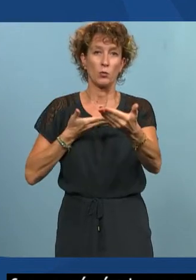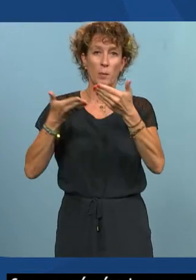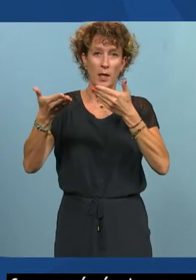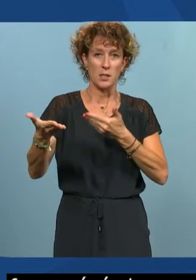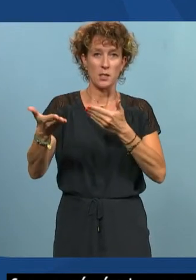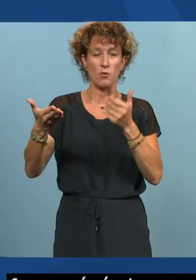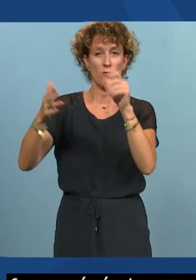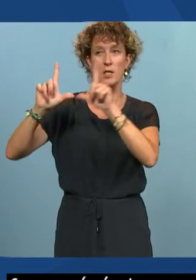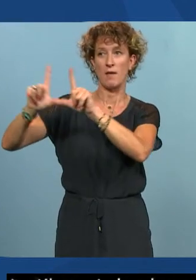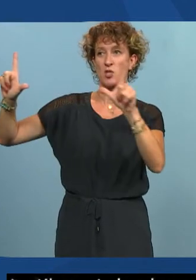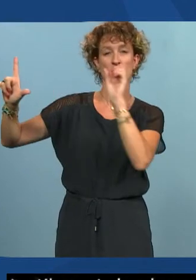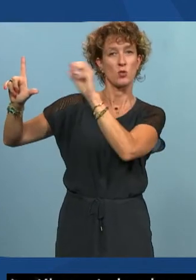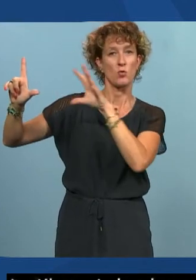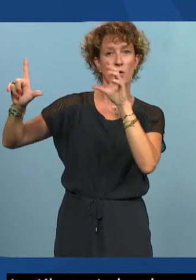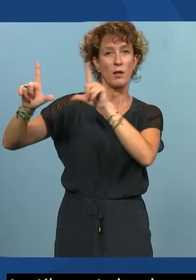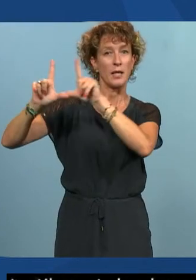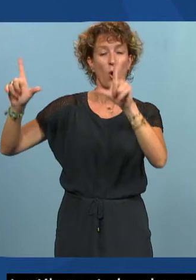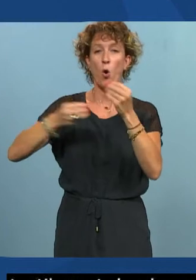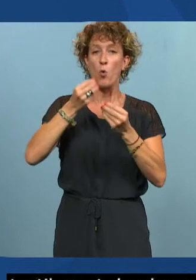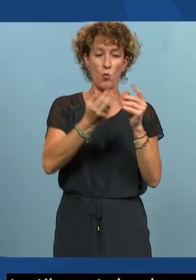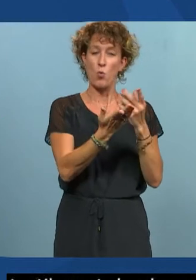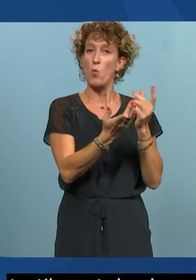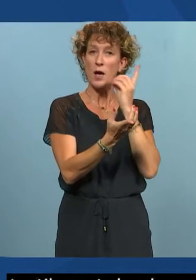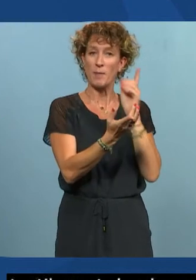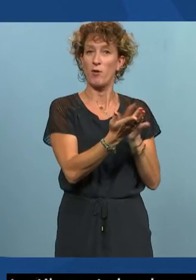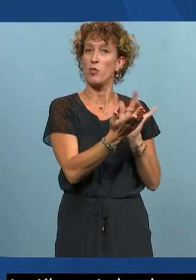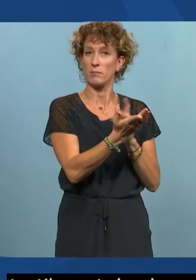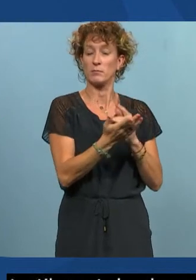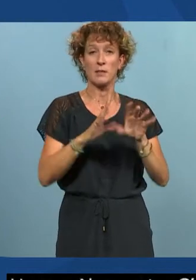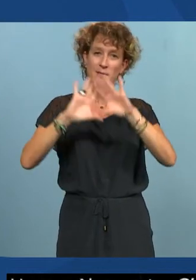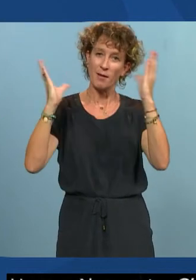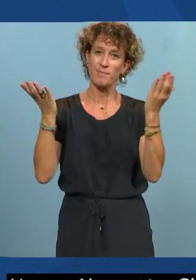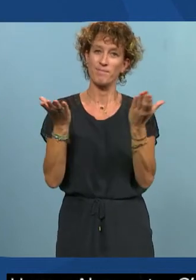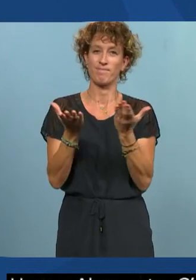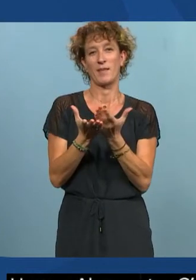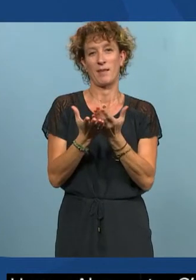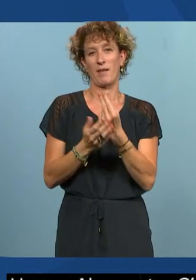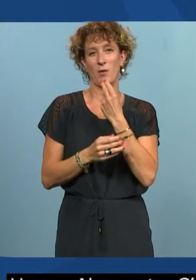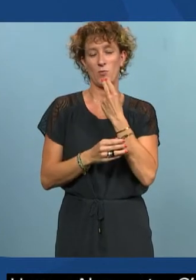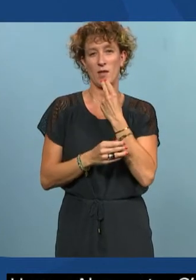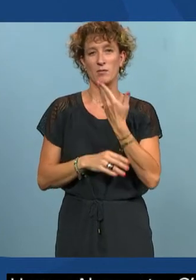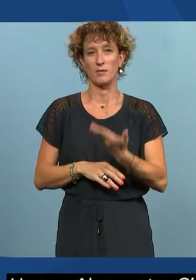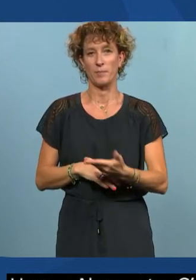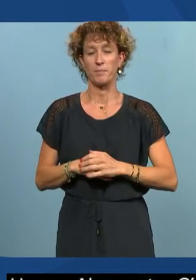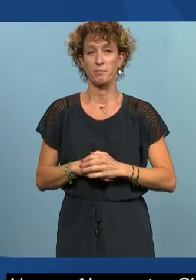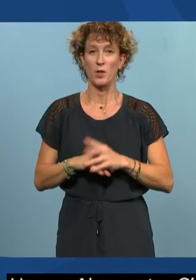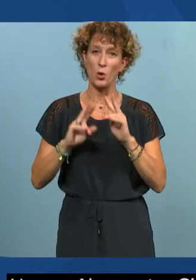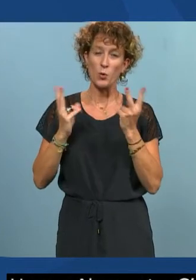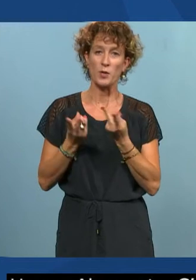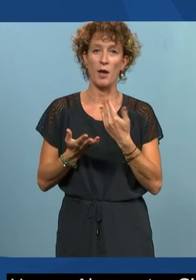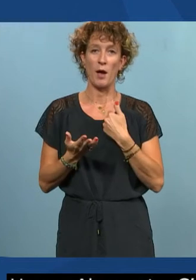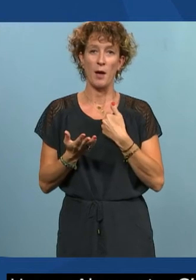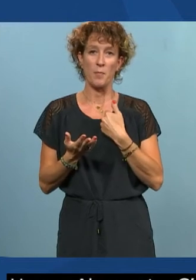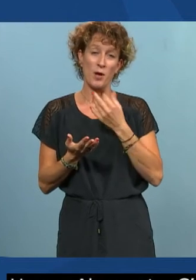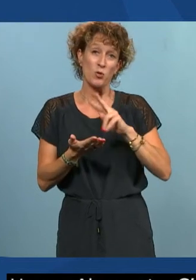sur un écran, sur un smartphone. Ça, ça représente bien la majorité des usages. Et généralement, je le traduis avec